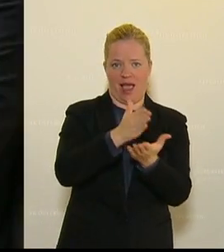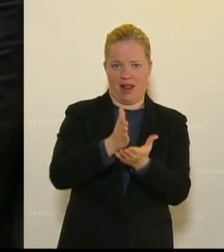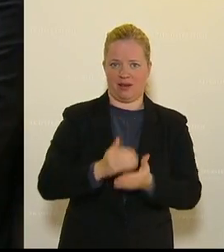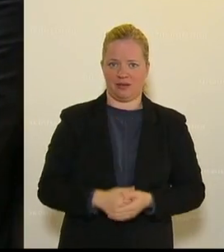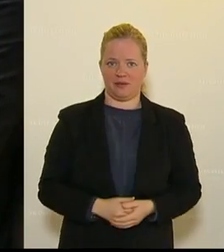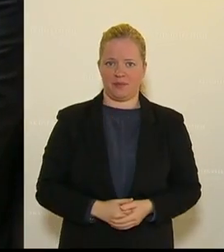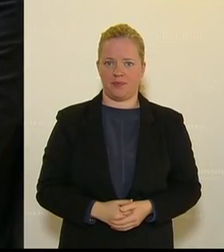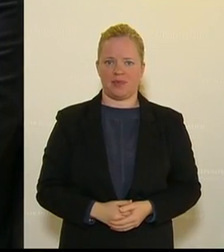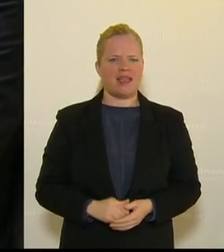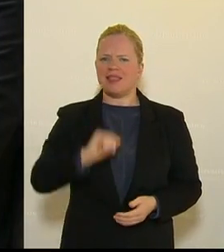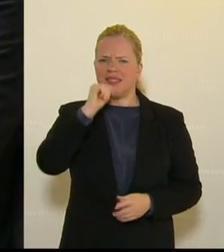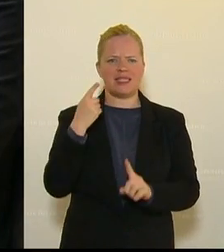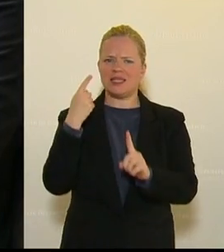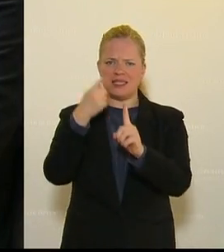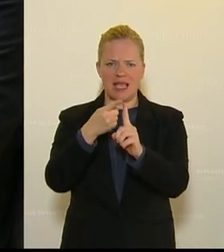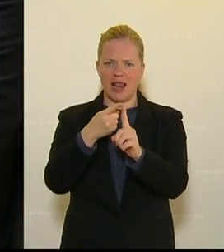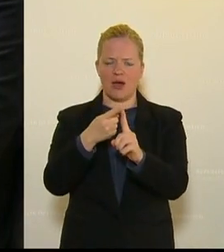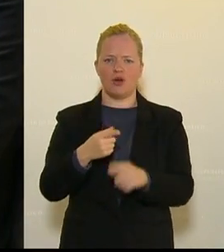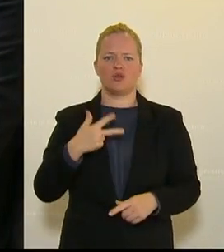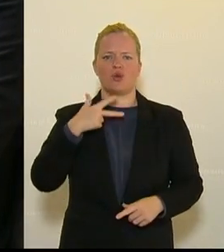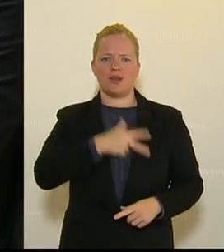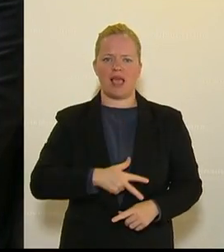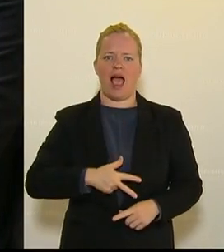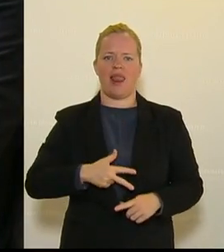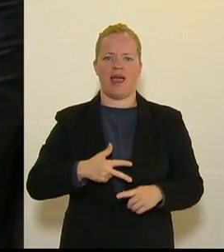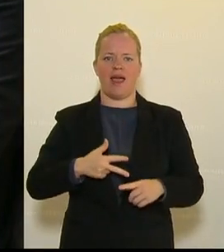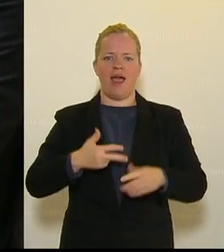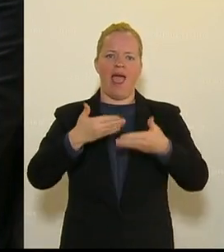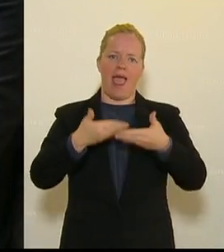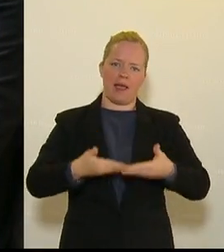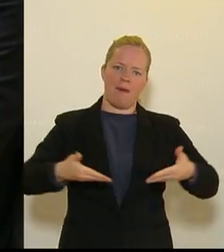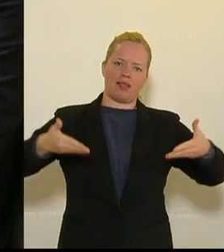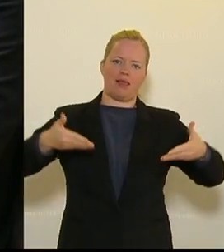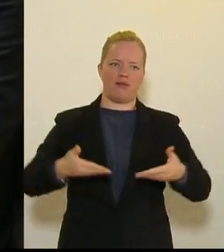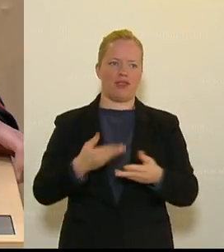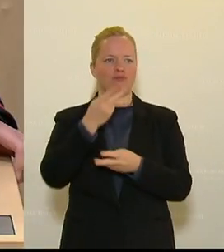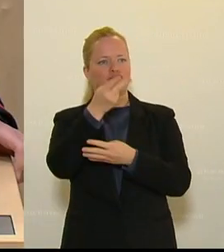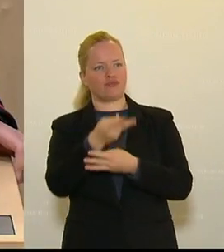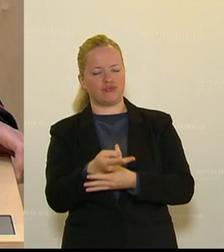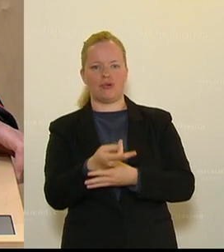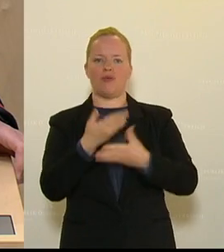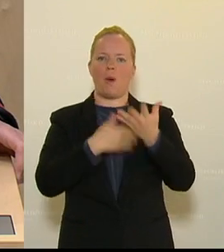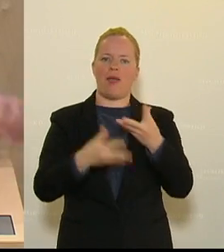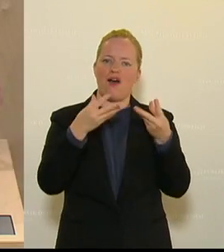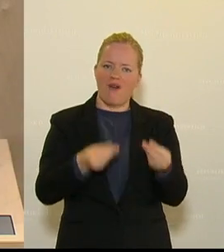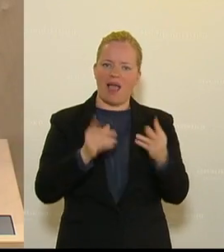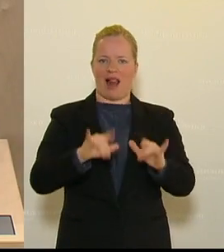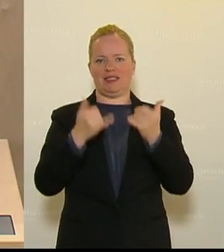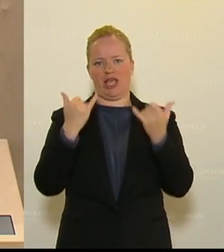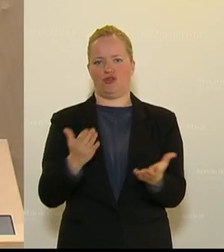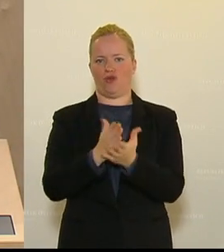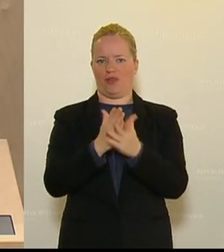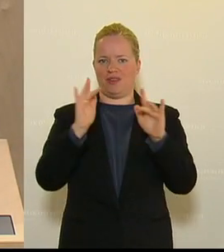Es kann nicht das Ziel sein, die soziale Hängematte noch weicher zu gestalten, als sie jetzt schon ist. Die